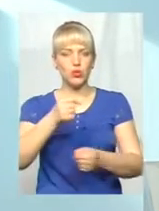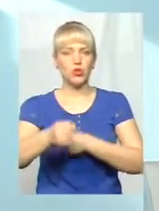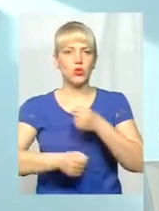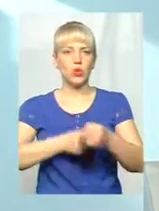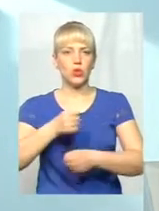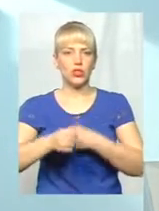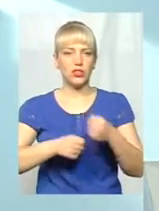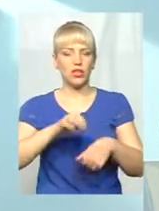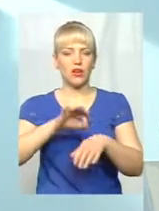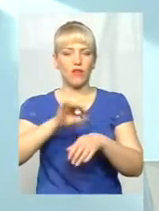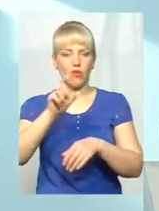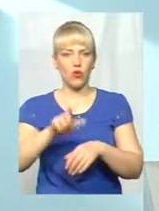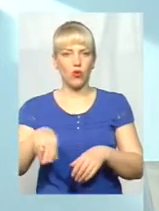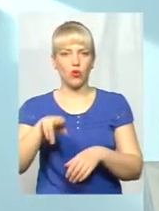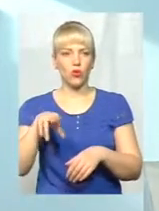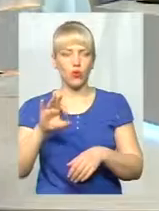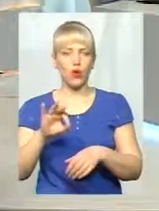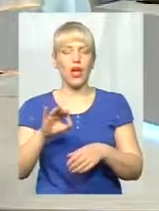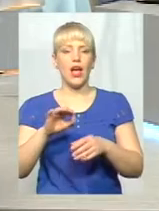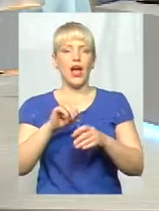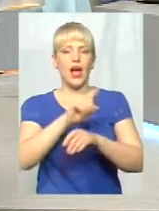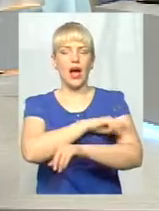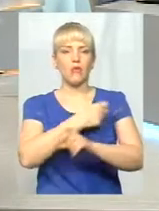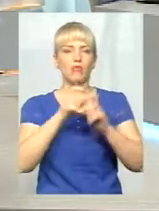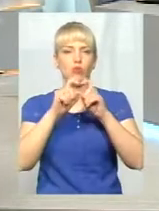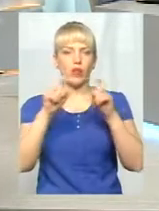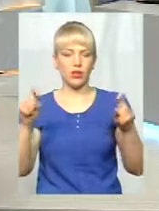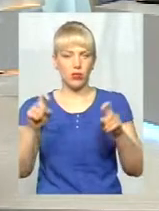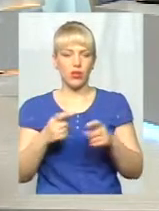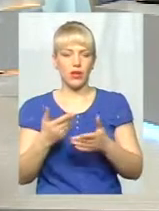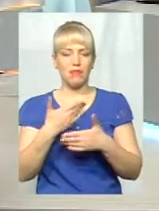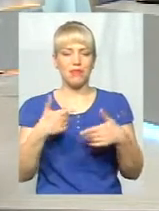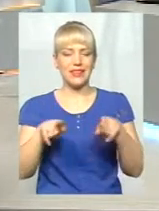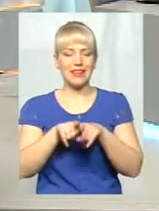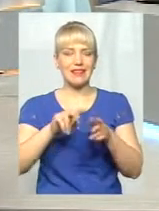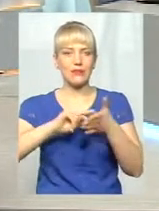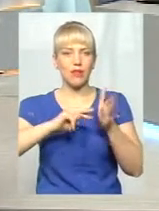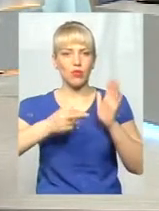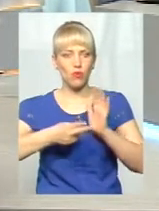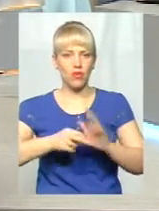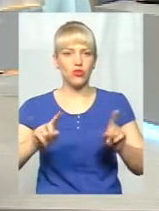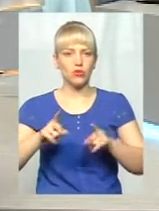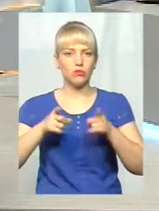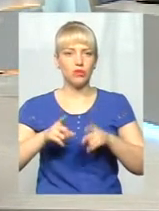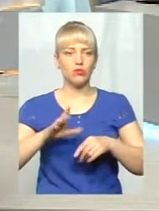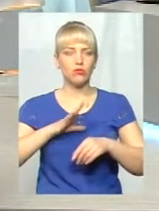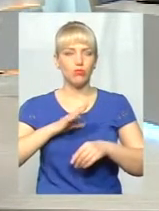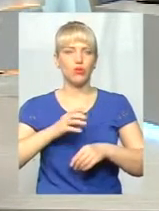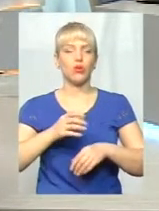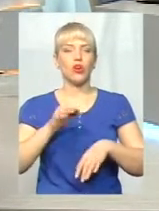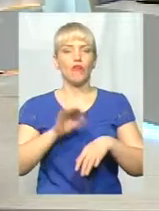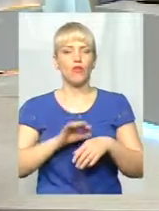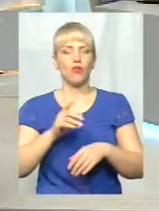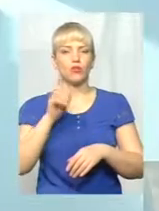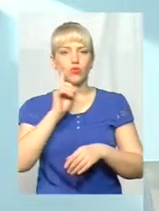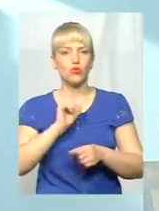до амбулаторії загальної практики, де ми маємо планувати. Ми спланували так, щоб дійсно було зручно хворим добиратися цей